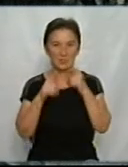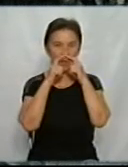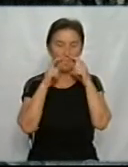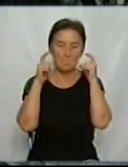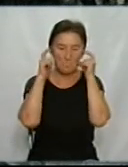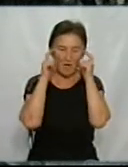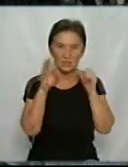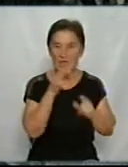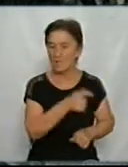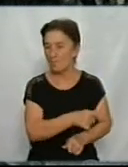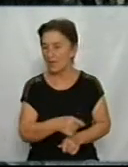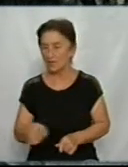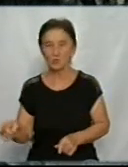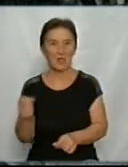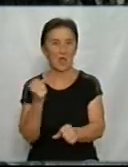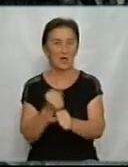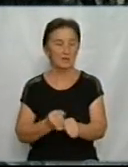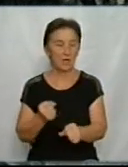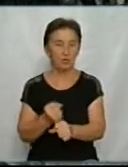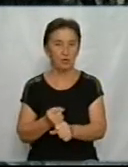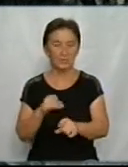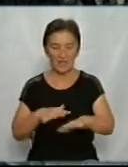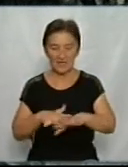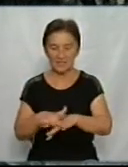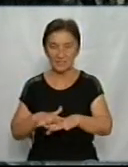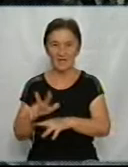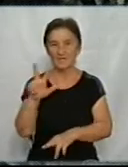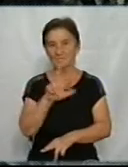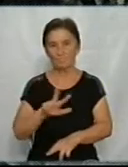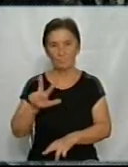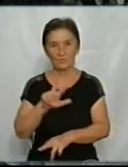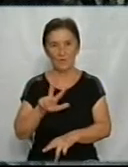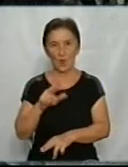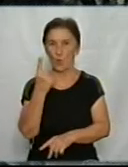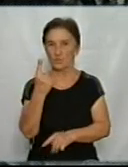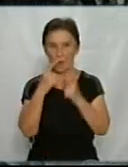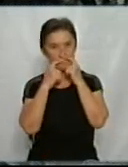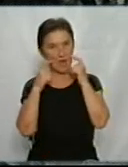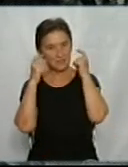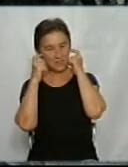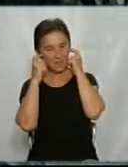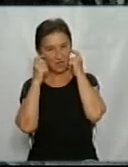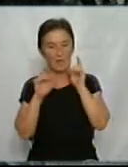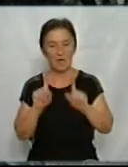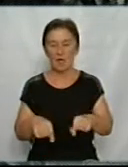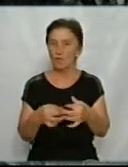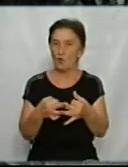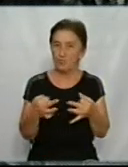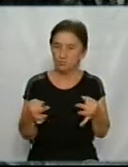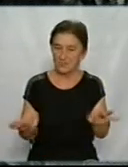на період роботи з розрахунку три години одна маска. Крім того, допускається